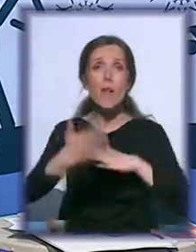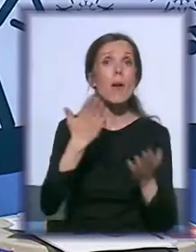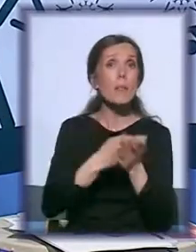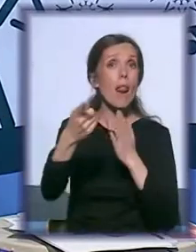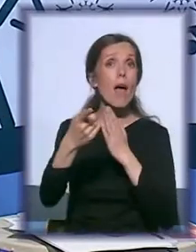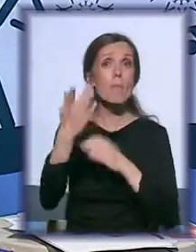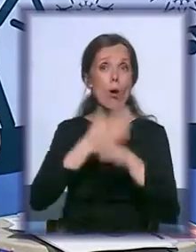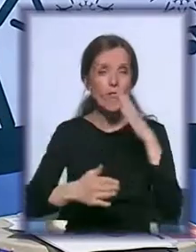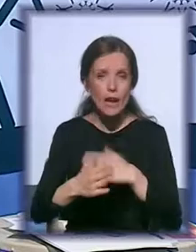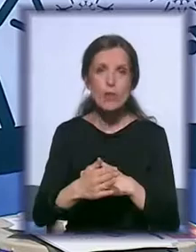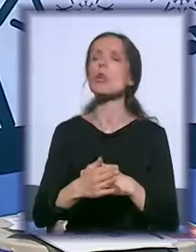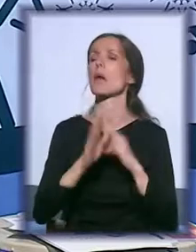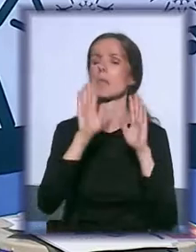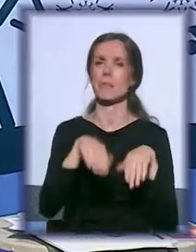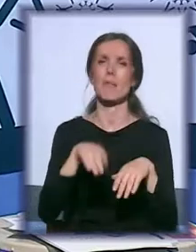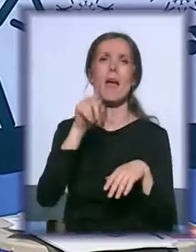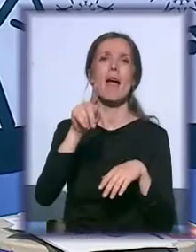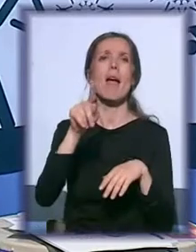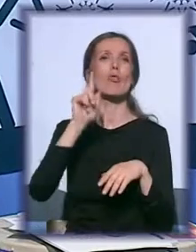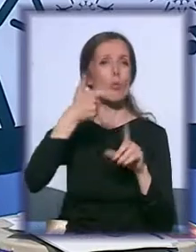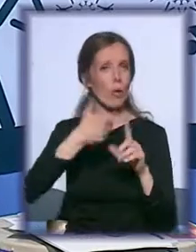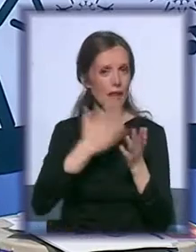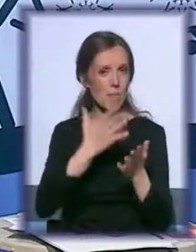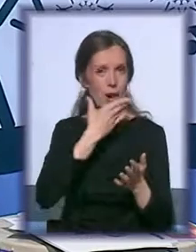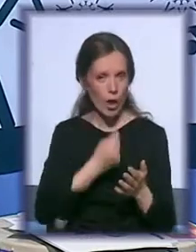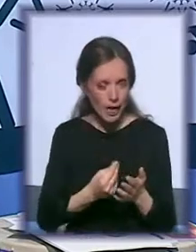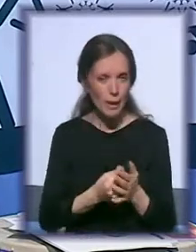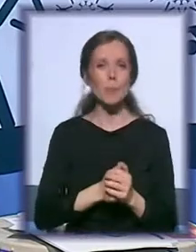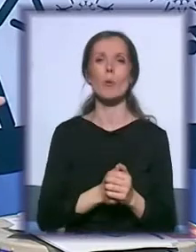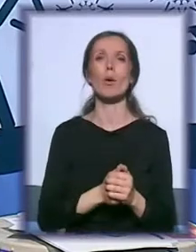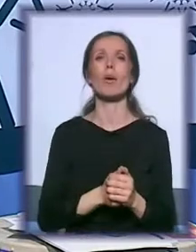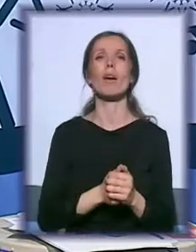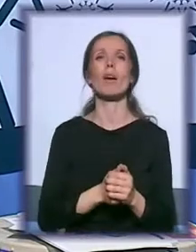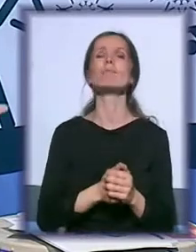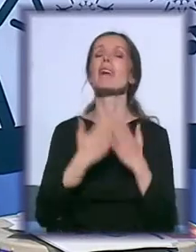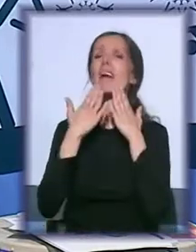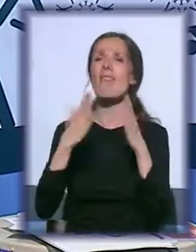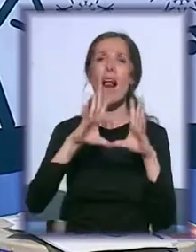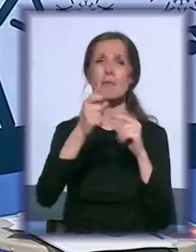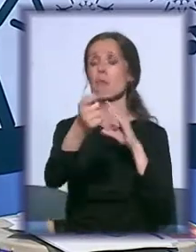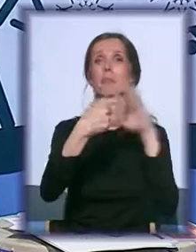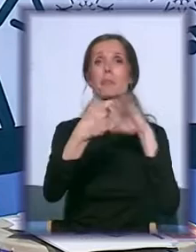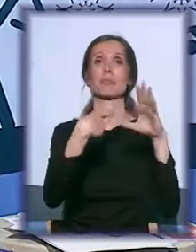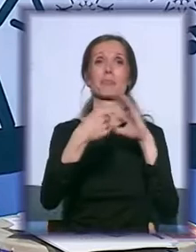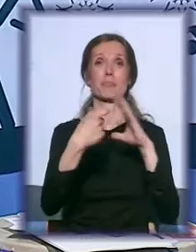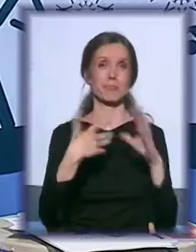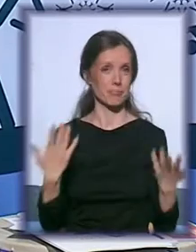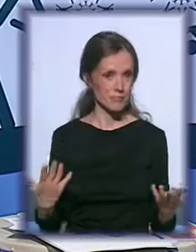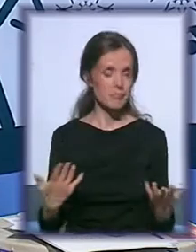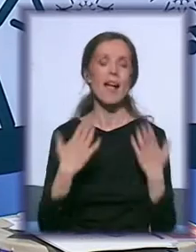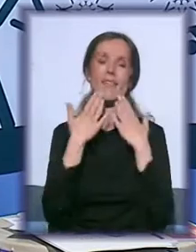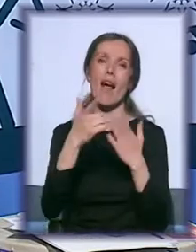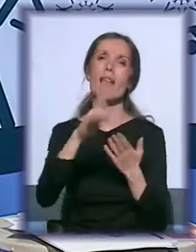Drugi dan bio prelep, prvi dan gde ste bili, tražili smo vas, znači, mnogo vam hvala na tolikom broju mailova, na jednostavnim